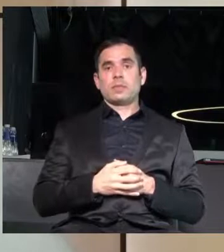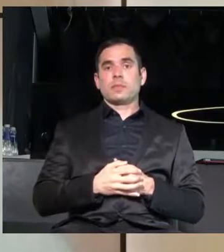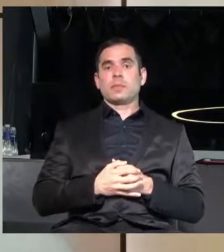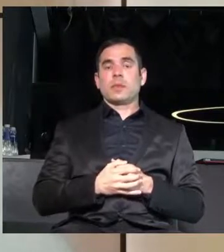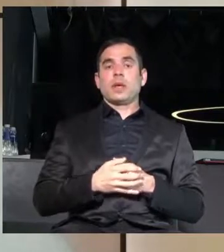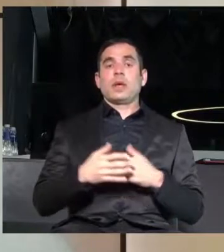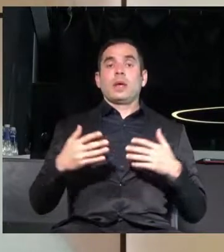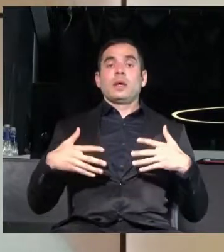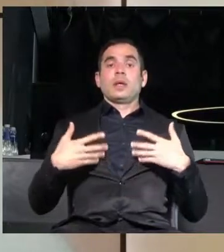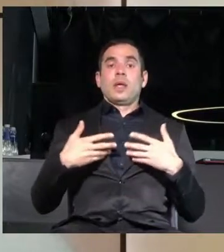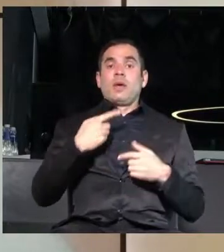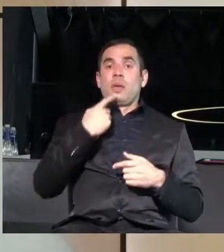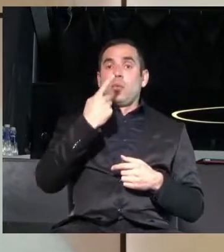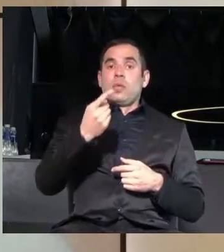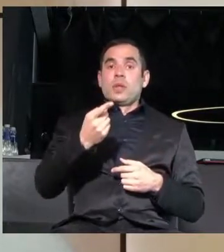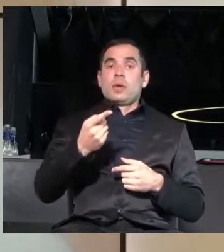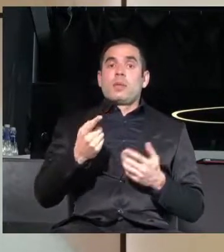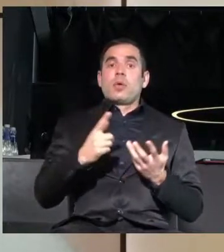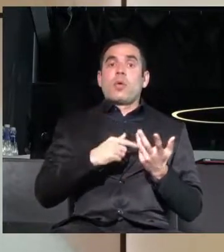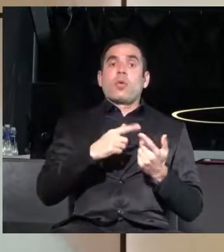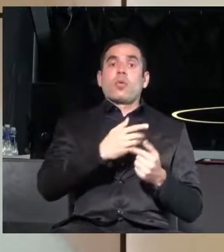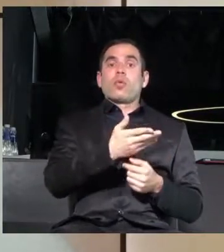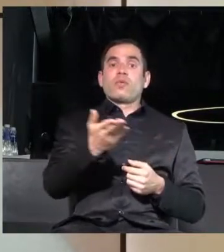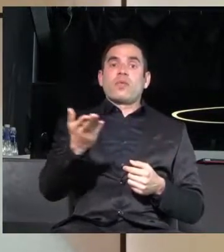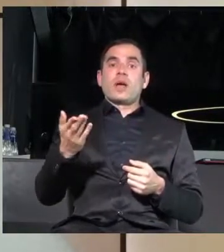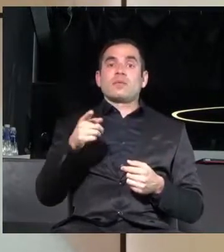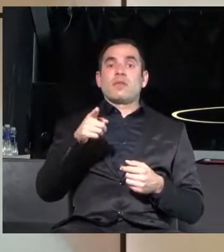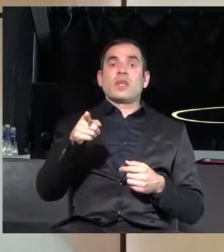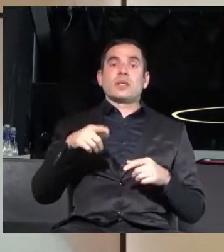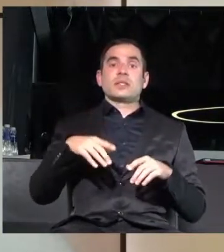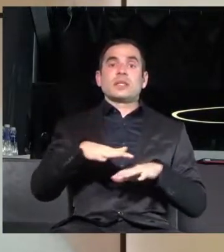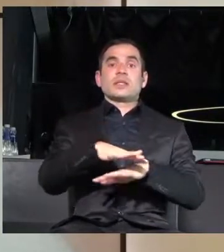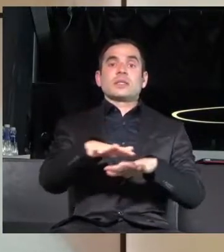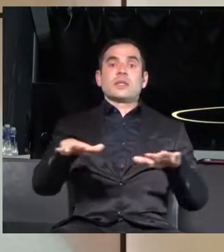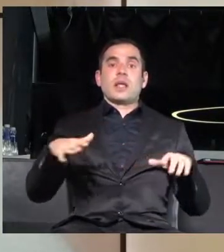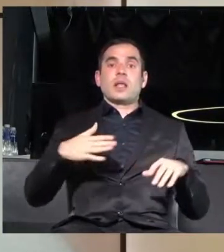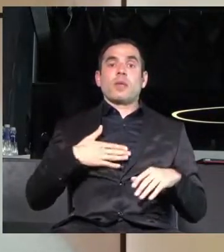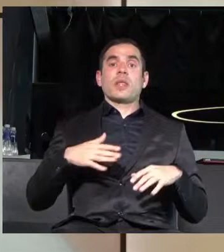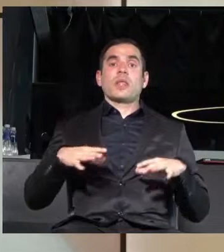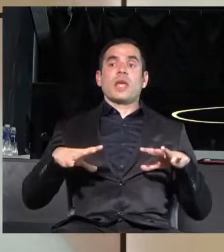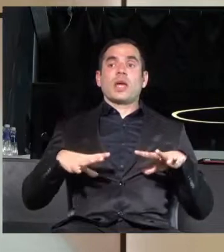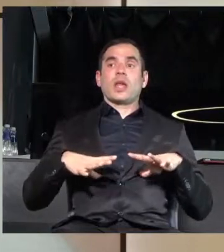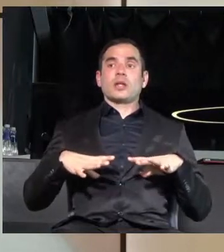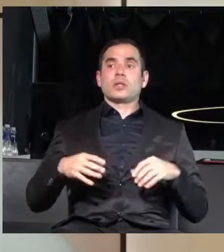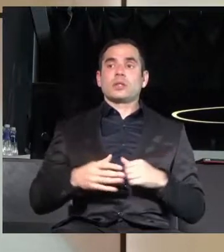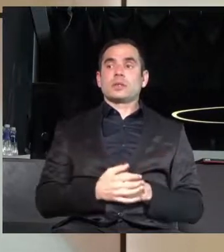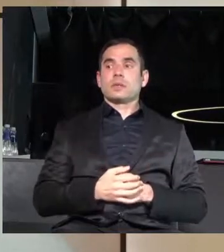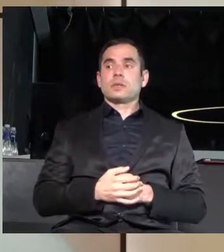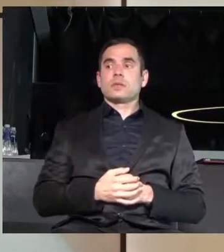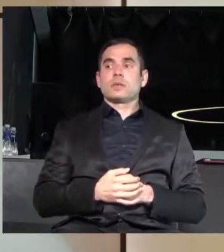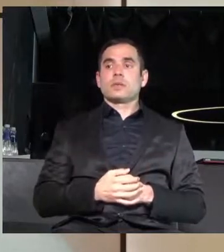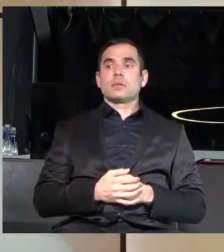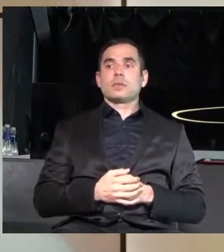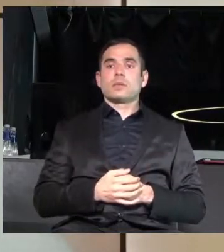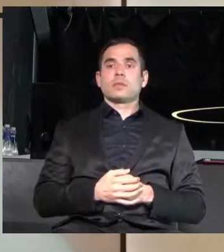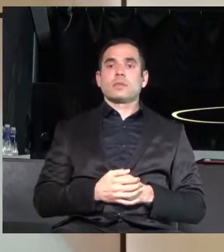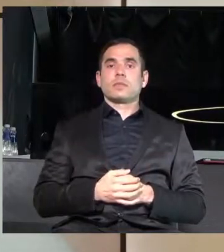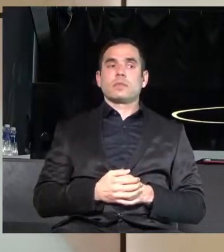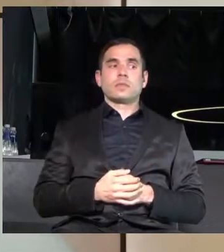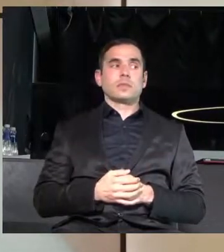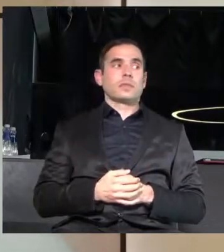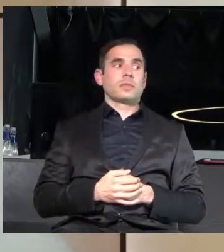искам да ви попитам колко от вас в тази зала имате гражданство. Дигнете ръка.